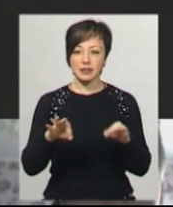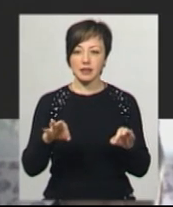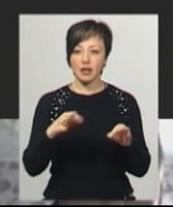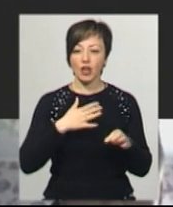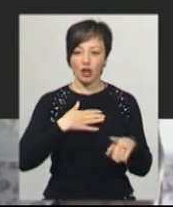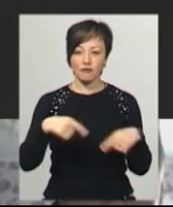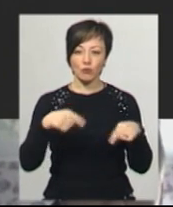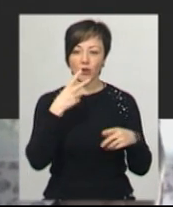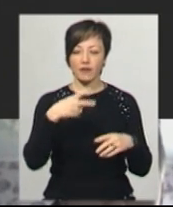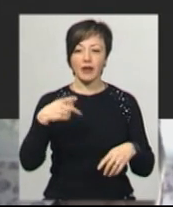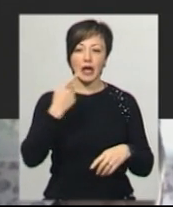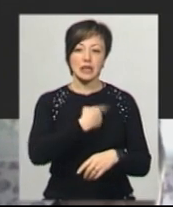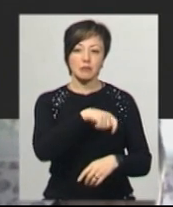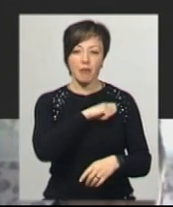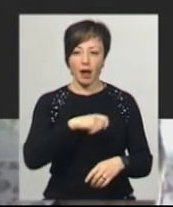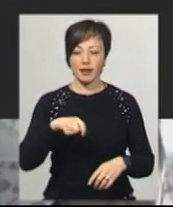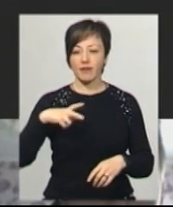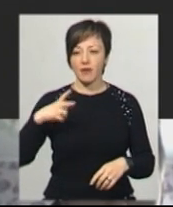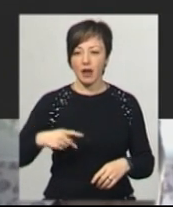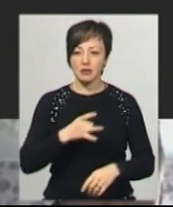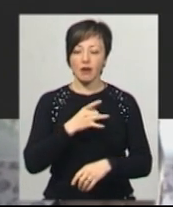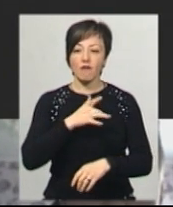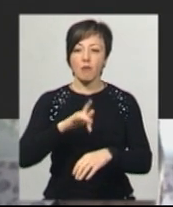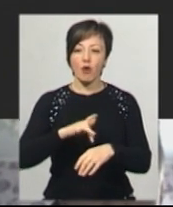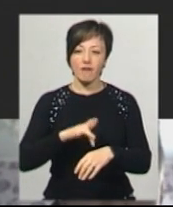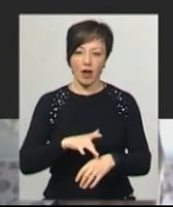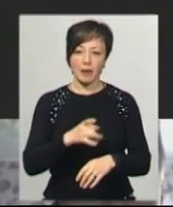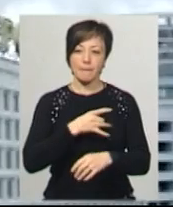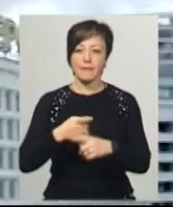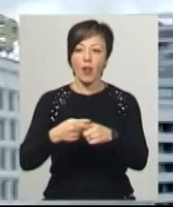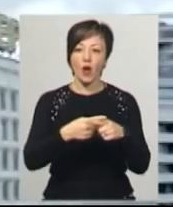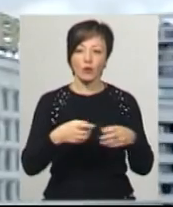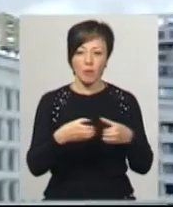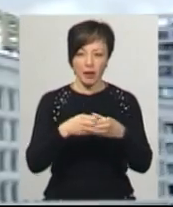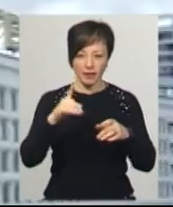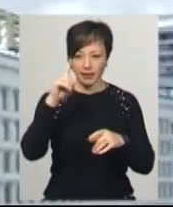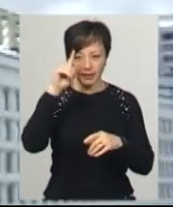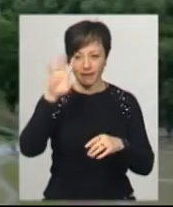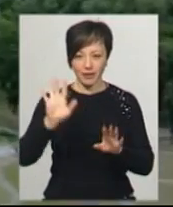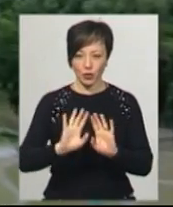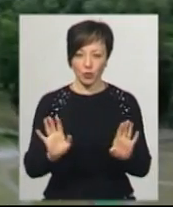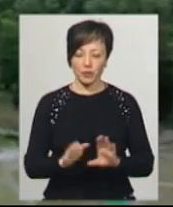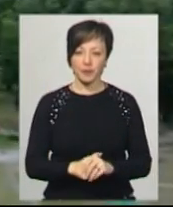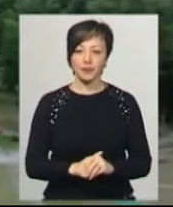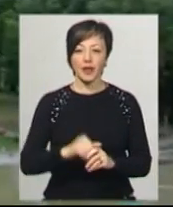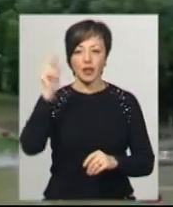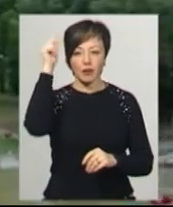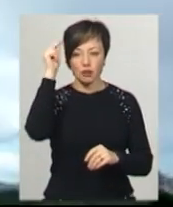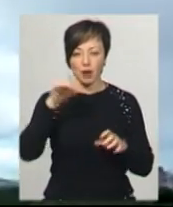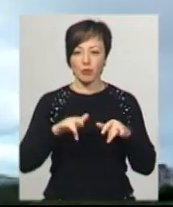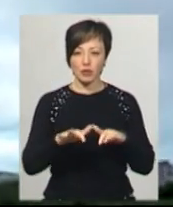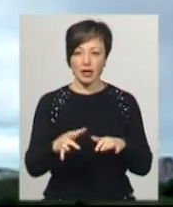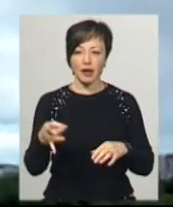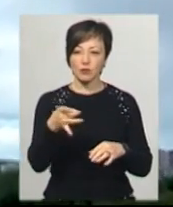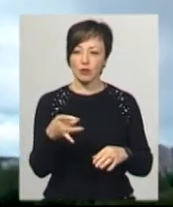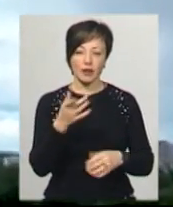футбол дивляться в Іспанії, Франції. Вони вболівають за білоруські команди, які взагалі невідомі. Алексей Дзеніс говорить, начальний процес у республіці не